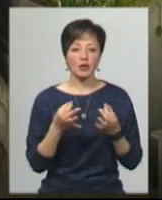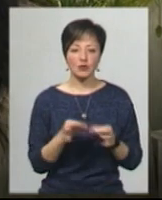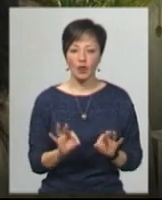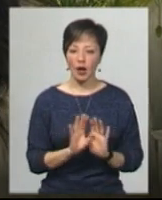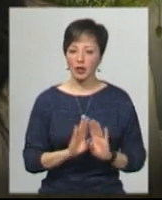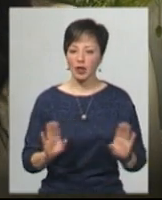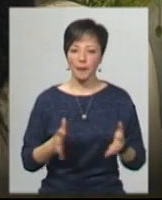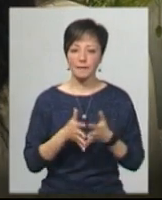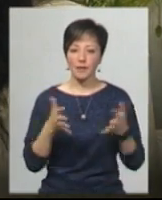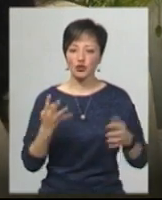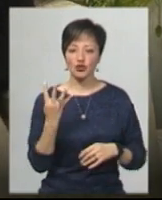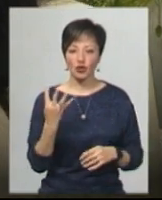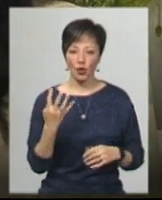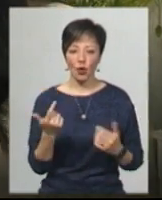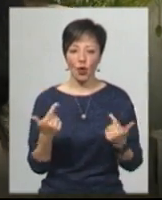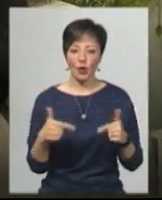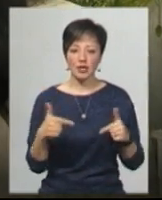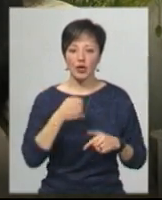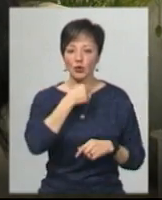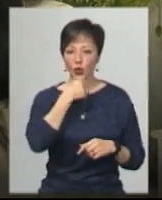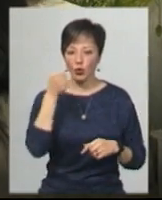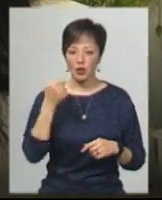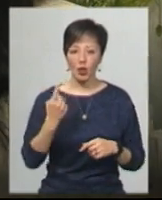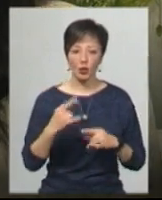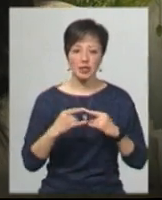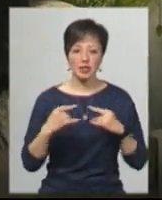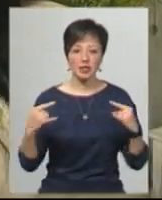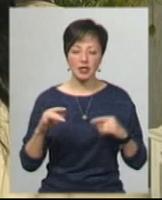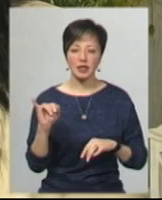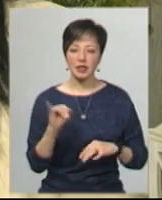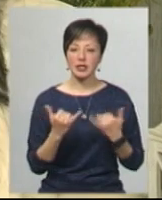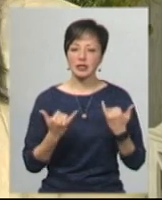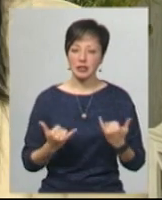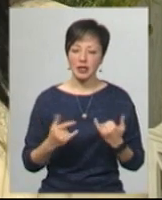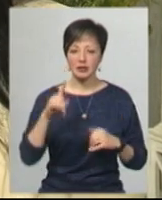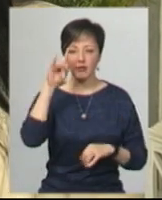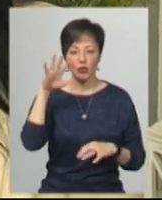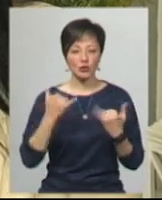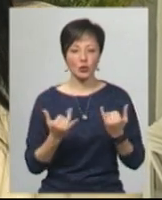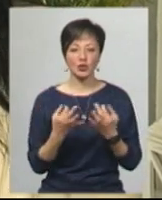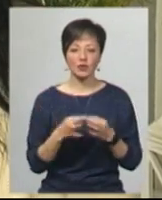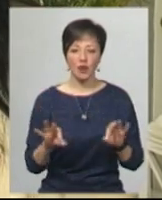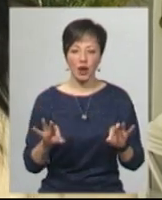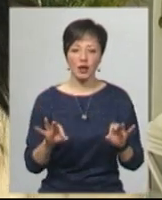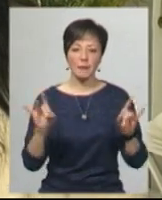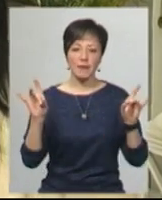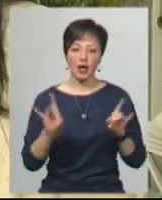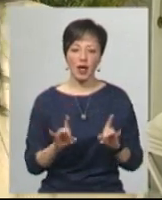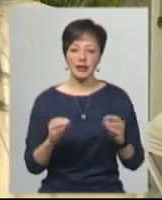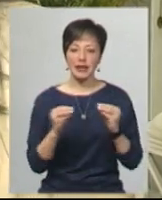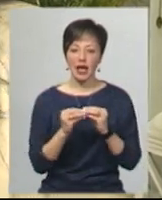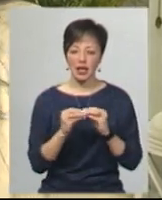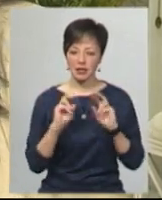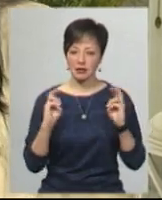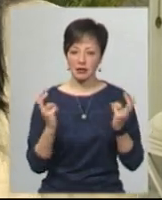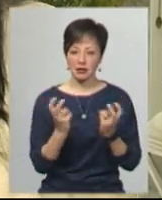гостей, дорослих, за один стіл. і зараз, слава Богу, сьогоднішній уніян дозволяються банкети на 10 чоловік. Будемо